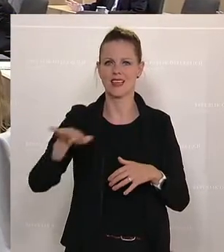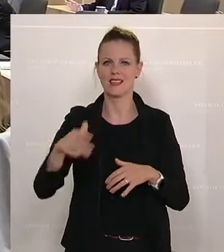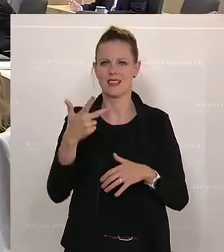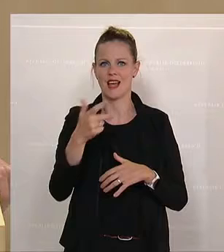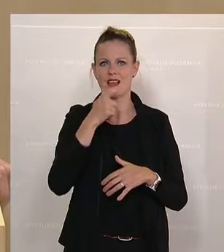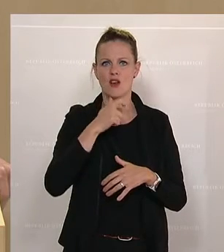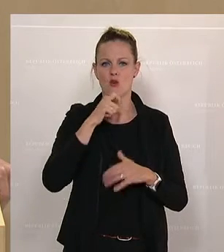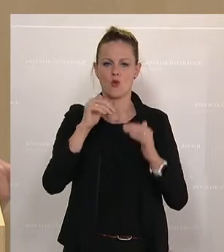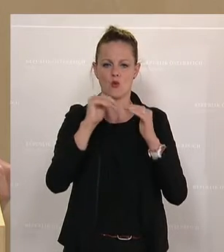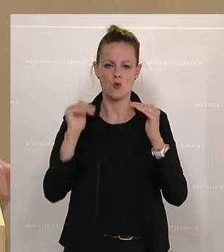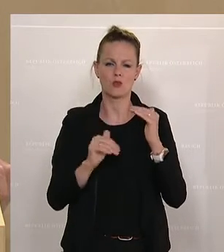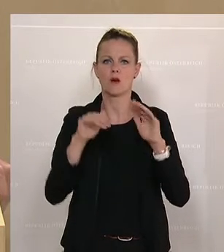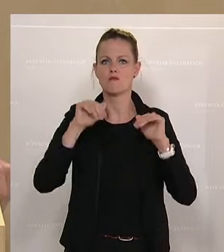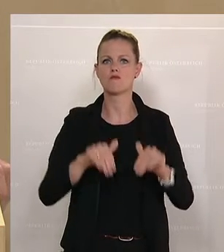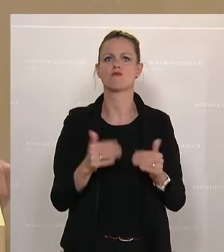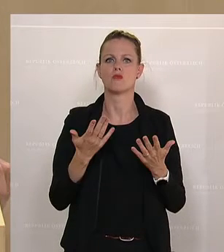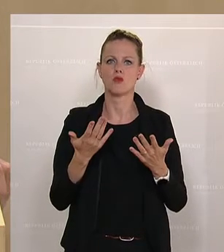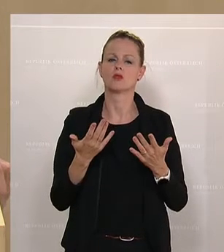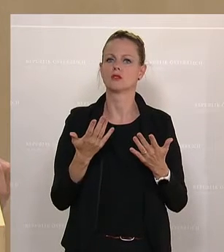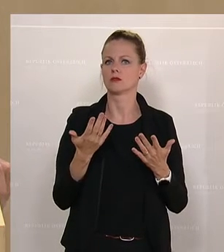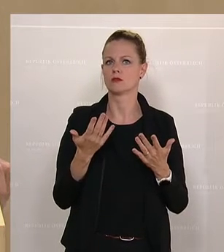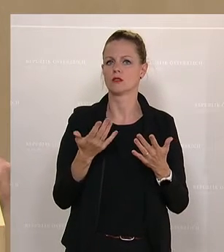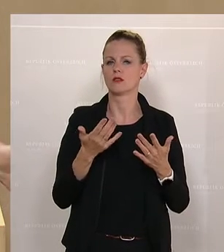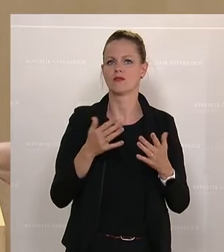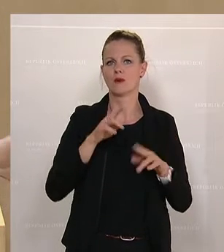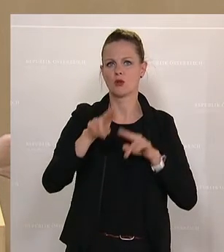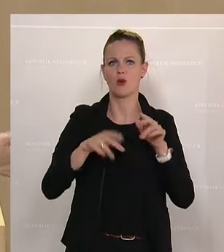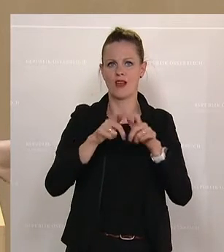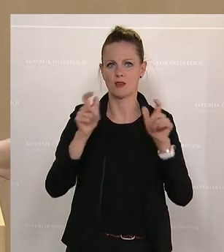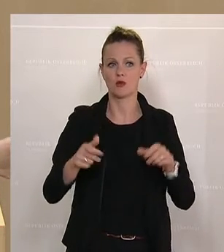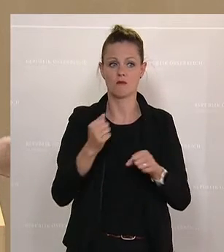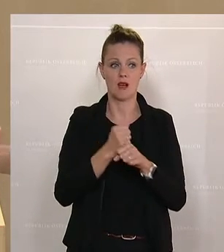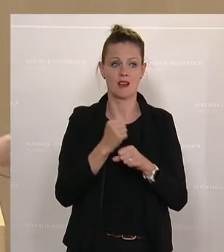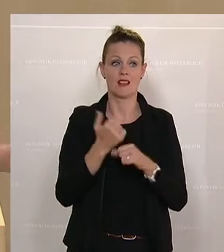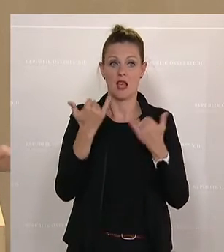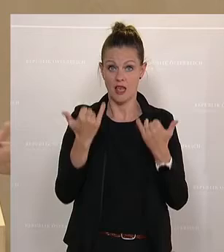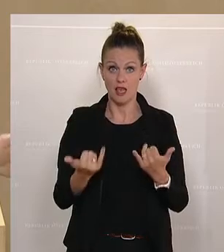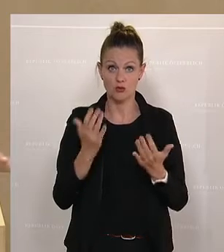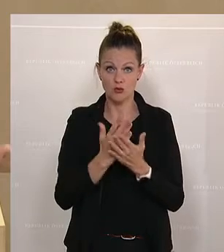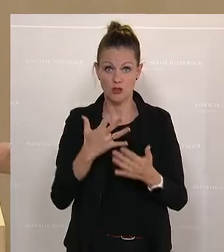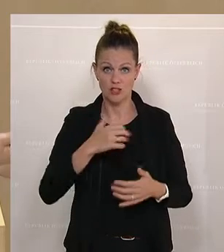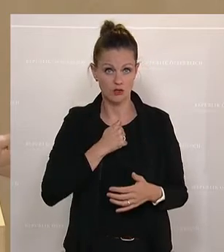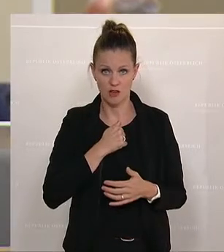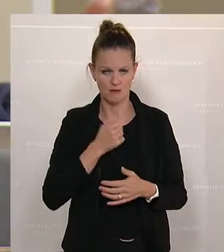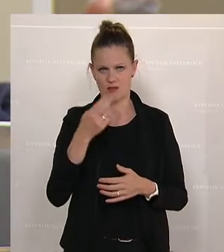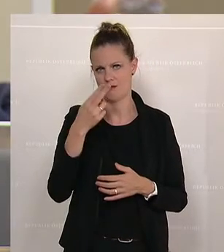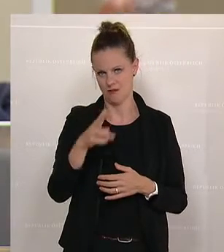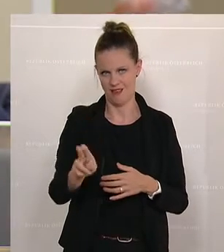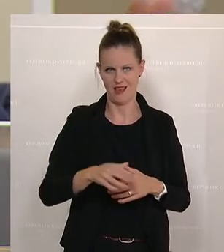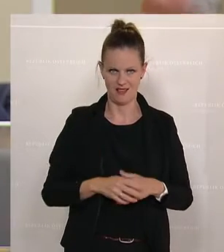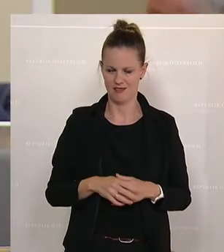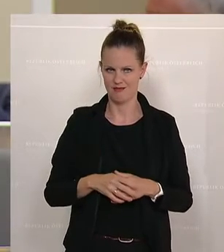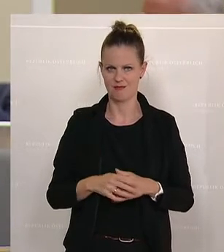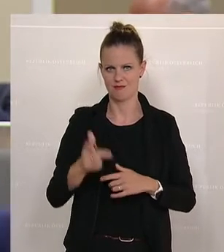festgelegt werden muss. 19 Jahre später heute sind wir immer noch nicht da, wo wir sein sollten. Und das ist